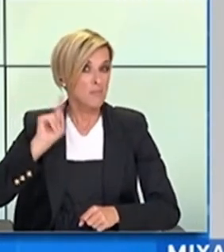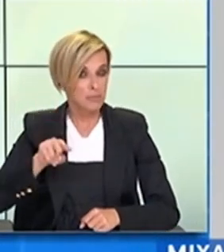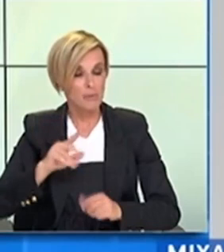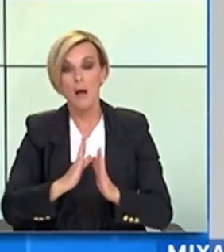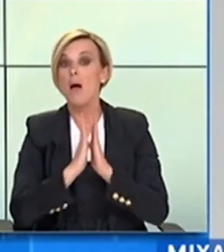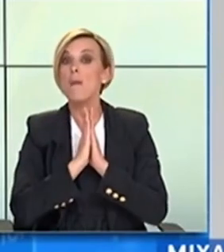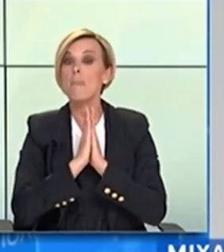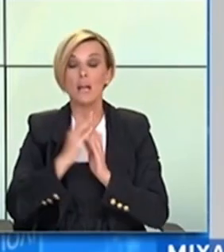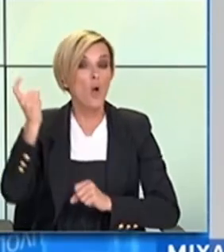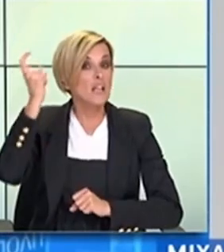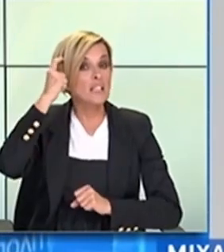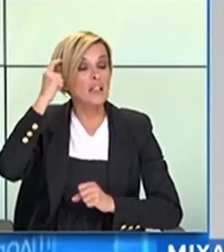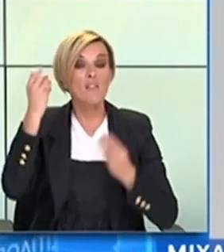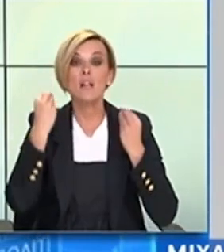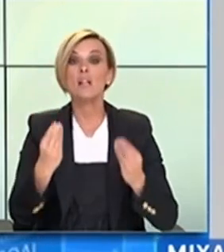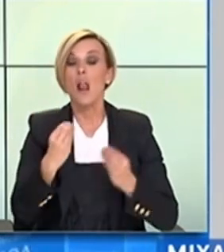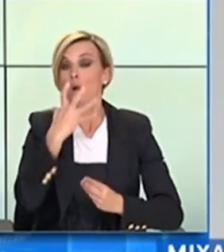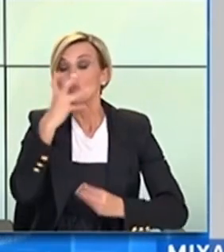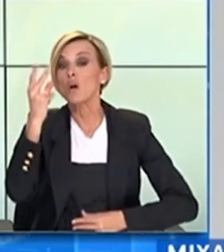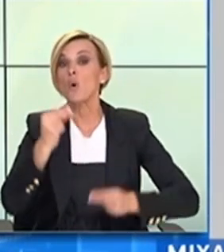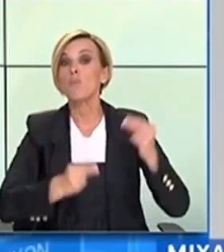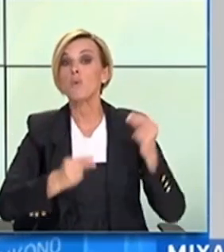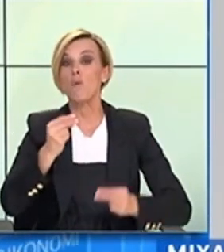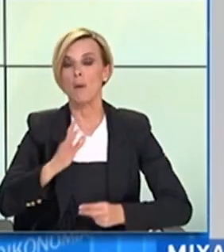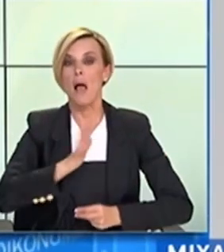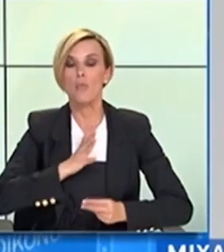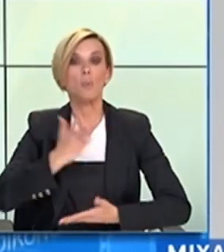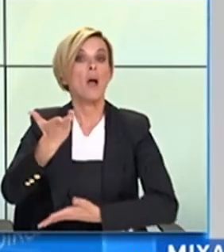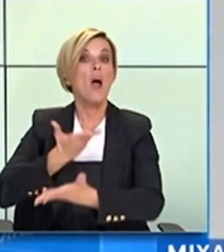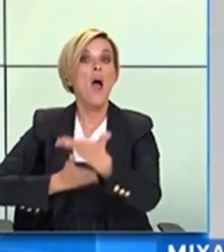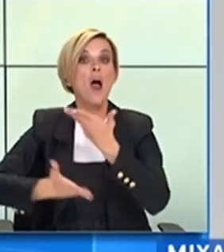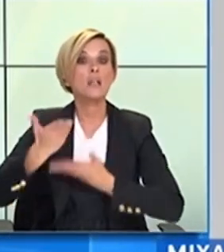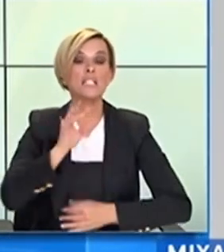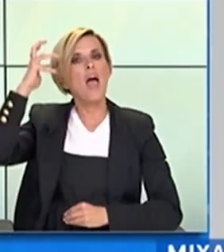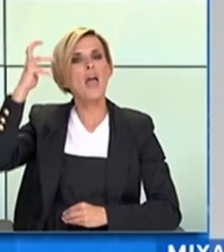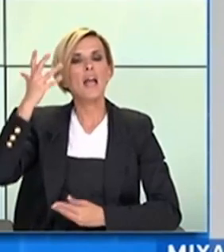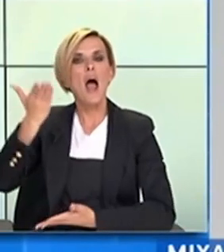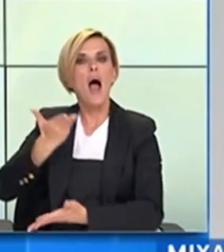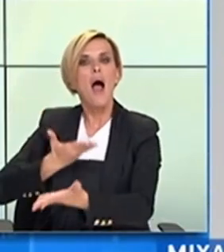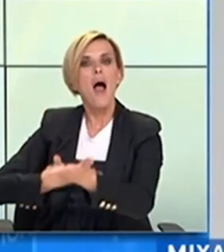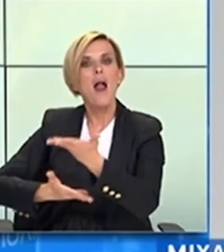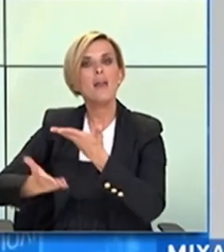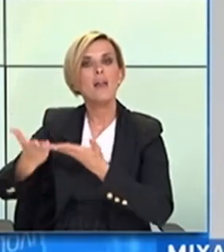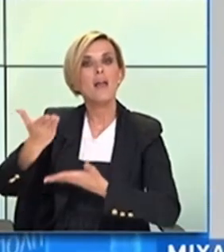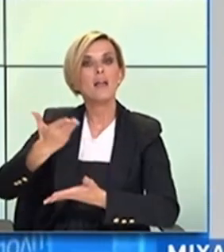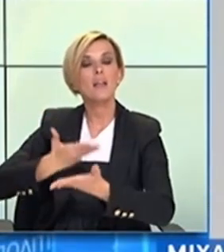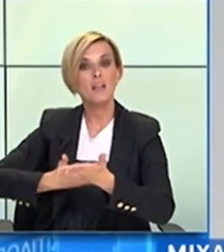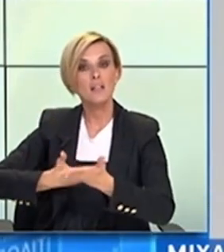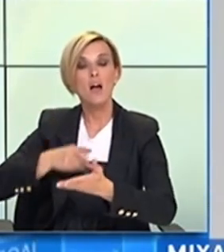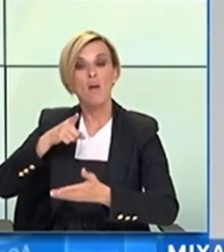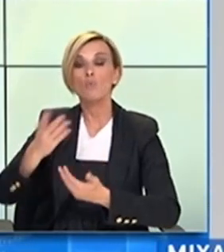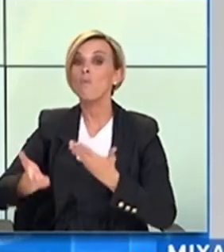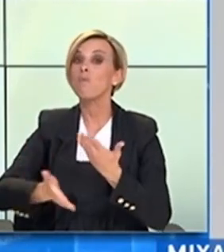και αλληλεγγύη. Το κοινό συμφέρον είναι η συμμόρφωση. Η διαλήθος της αλληλεγγύης